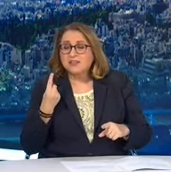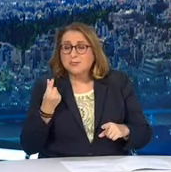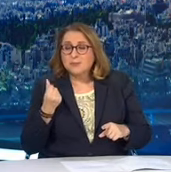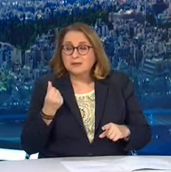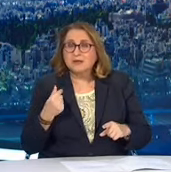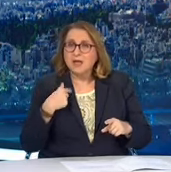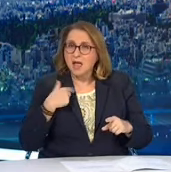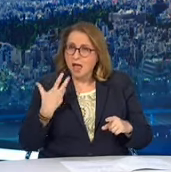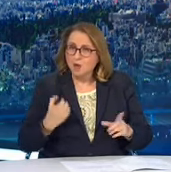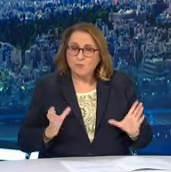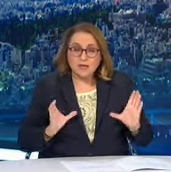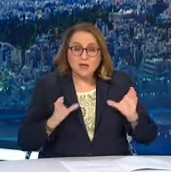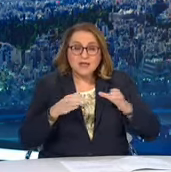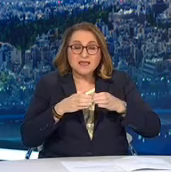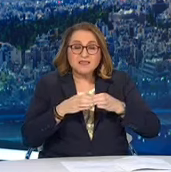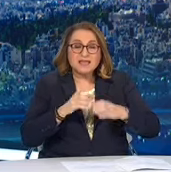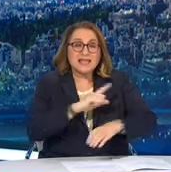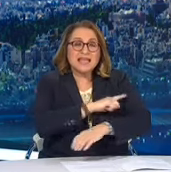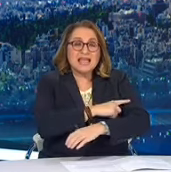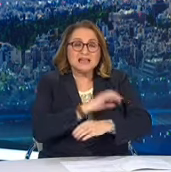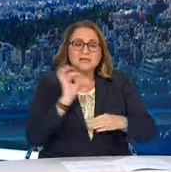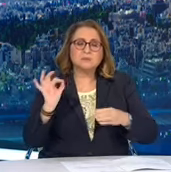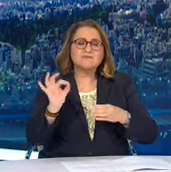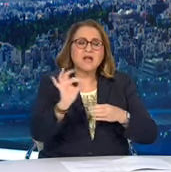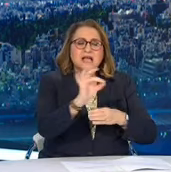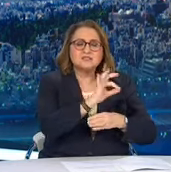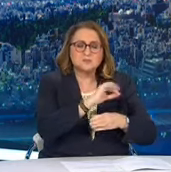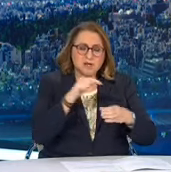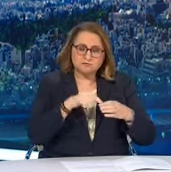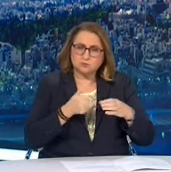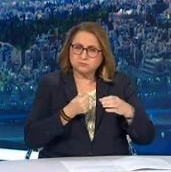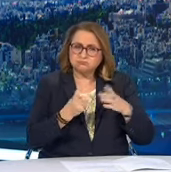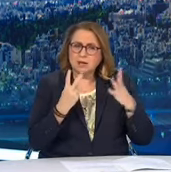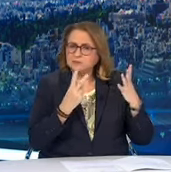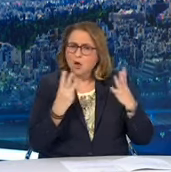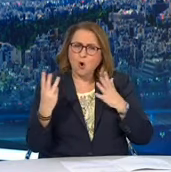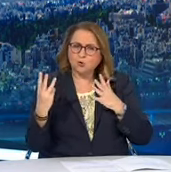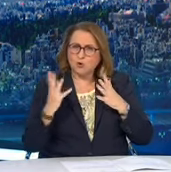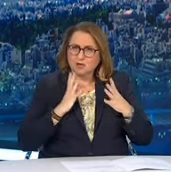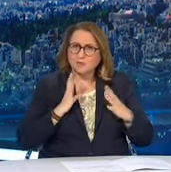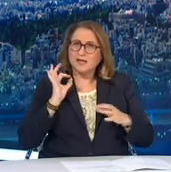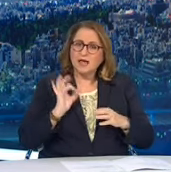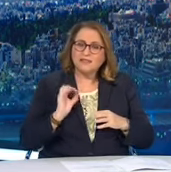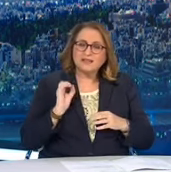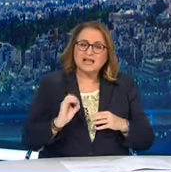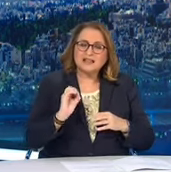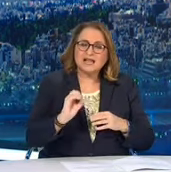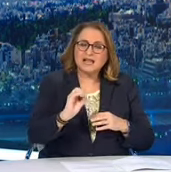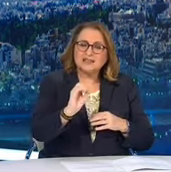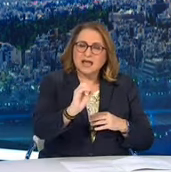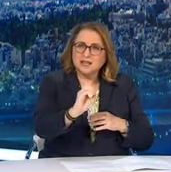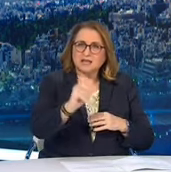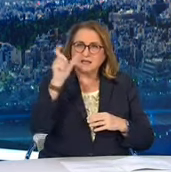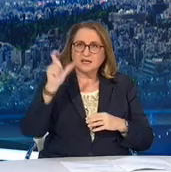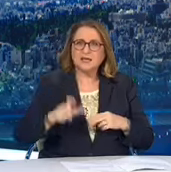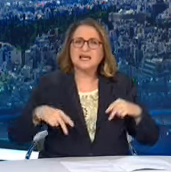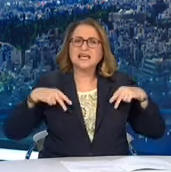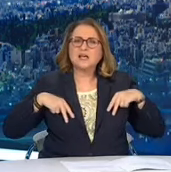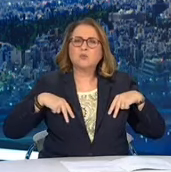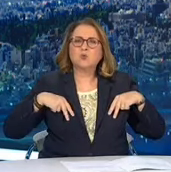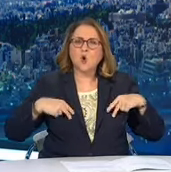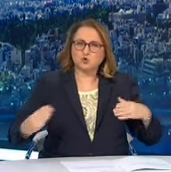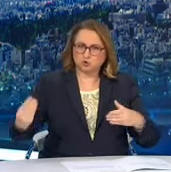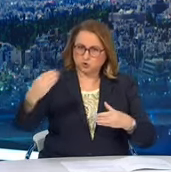μια ομάδα επιδημιολόγων, είναι 7-8 άτομα, τα οποία συνεδριάζουν κάθε Τετάρτη παρουσία του Υπουργού και